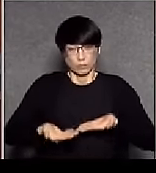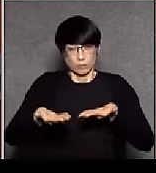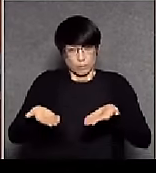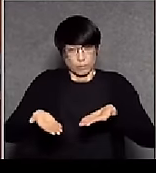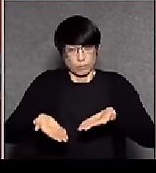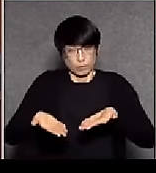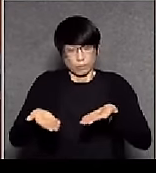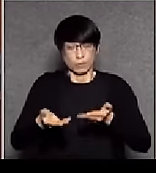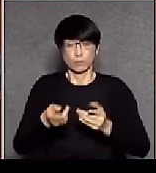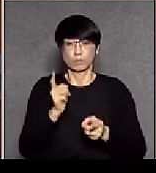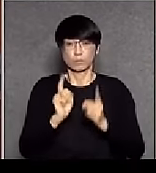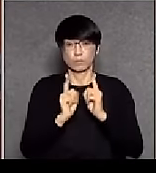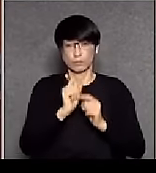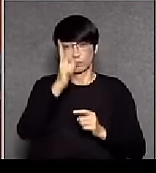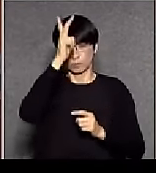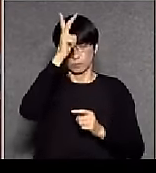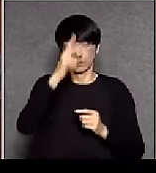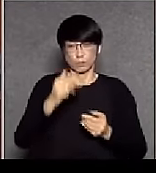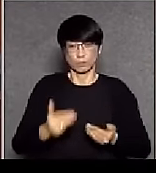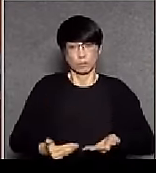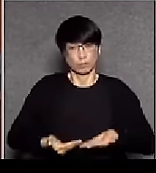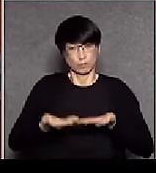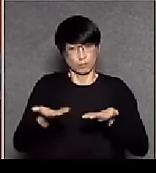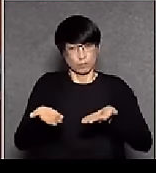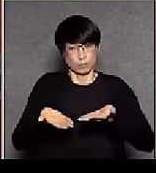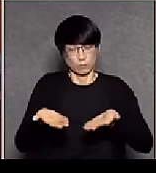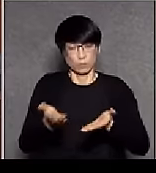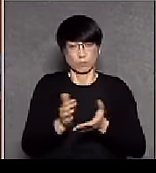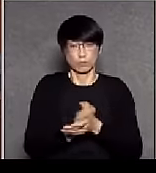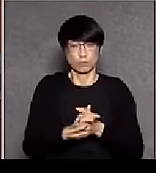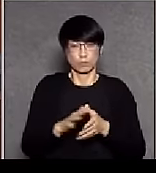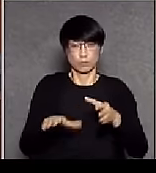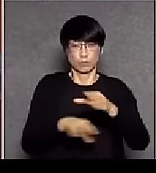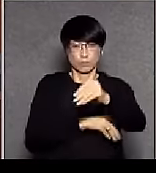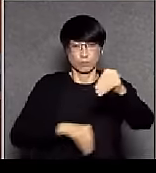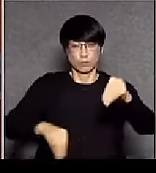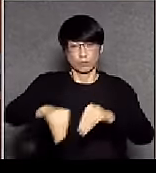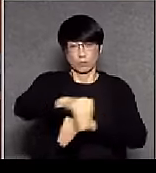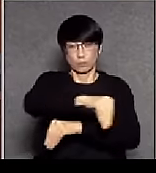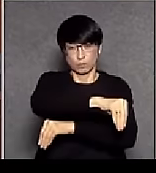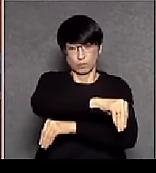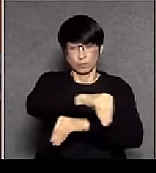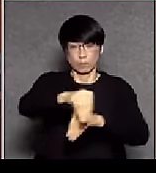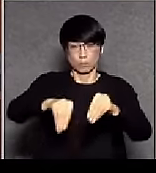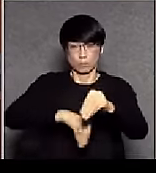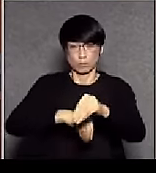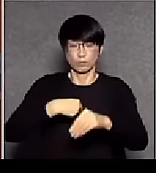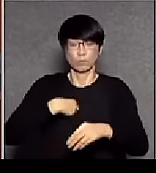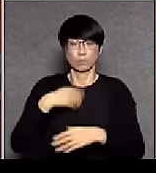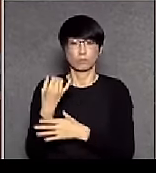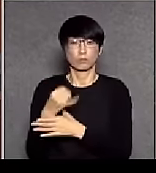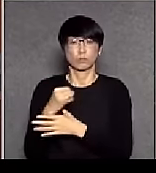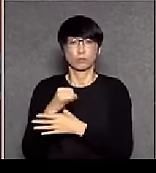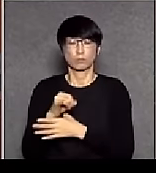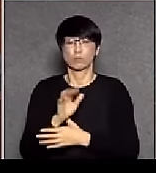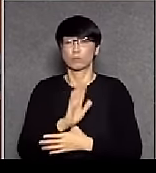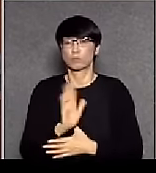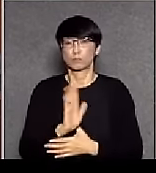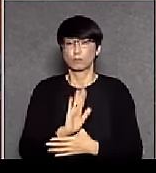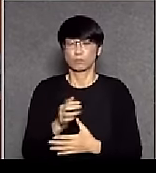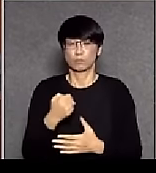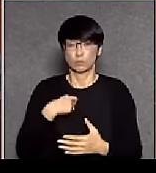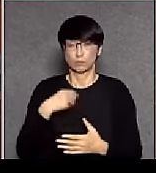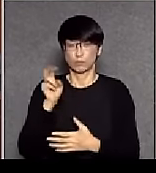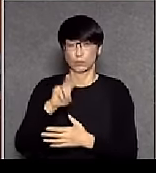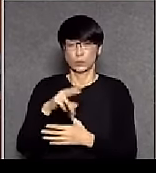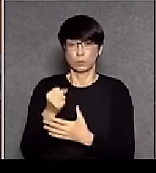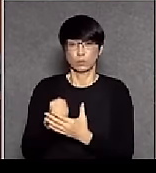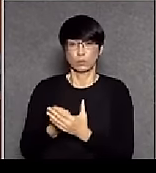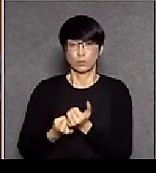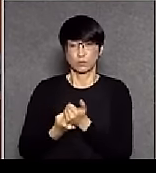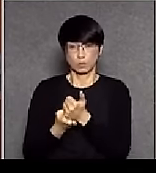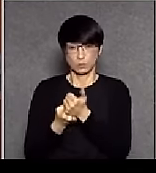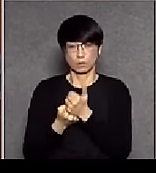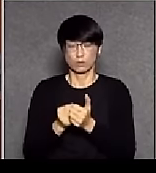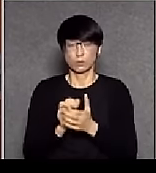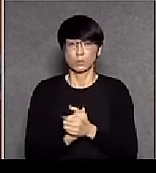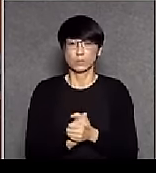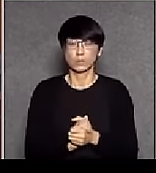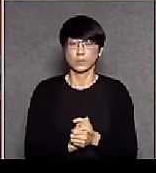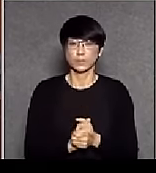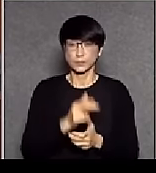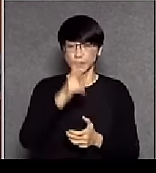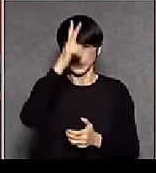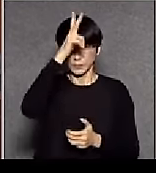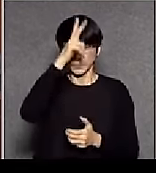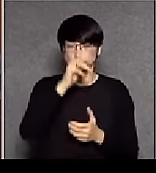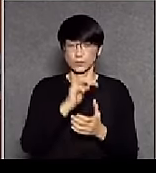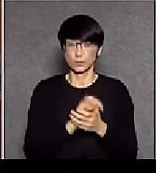或者政治的讓步調動下的我亦都不會反對亦都會贊成當然,件事至於政府能